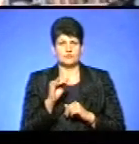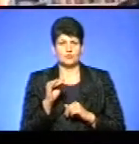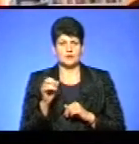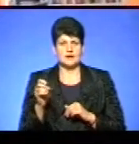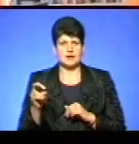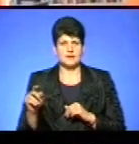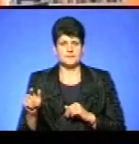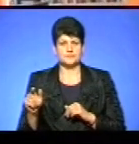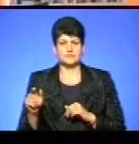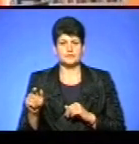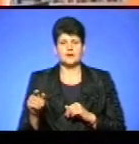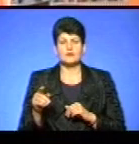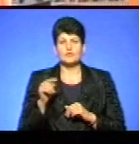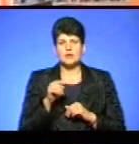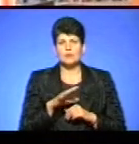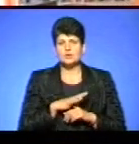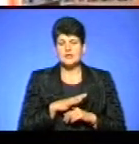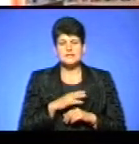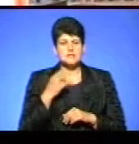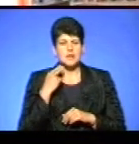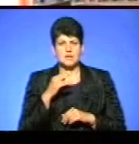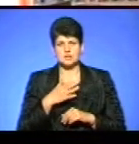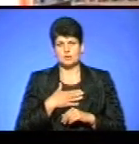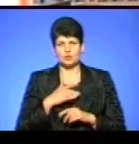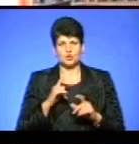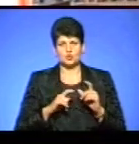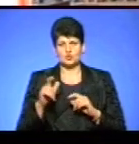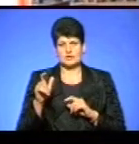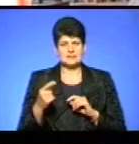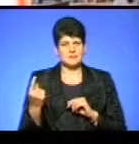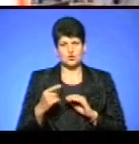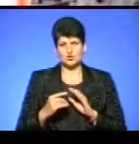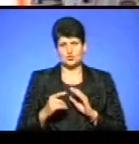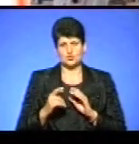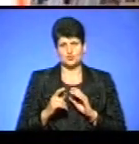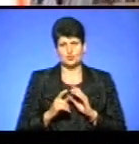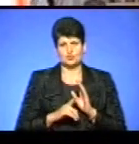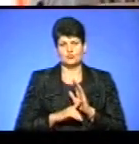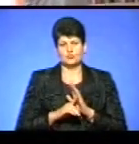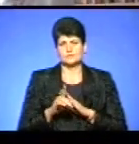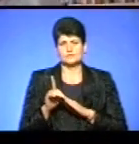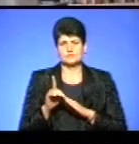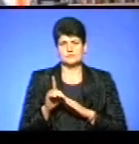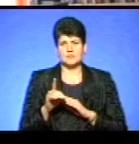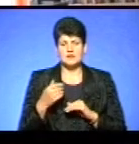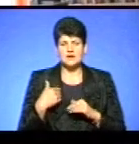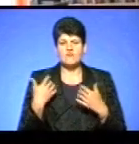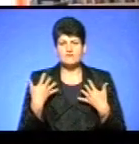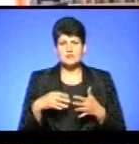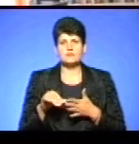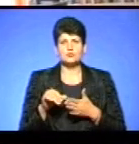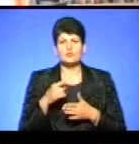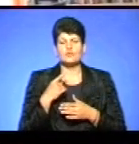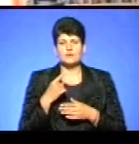«Наталія була одна з кращих моїх студентів з першого курсу. Я вже в виступі казав, що